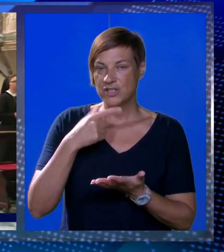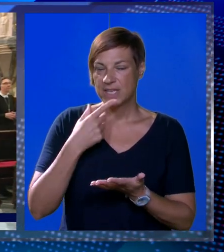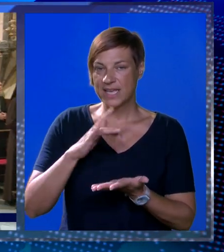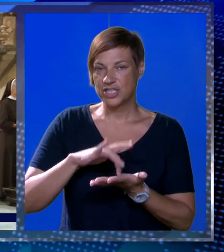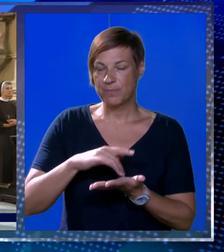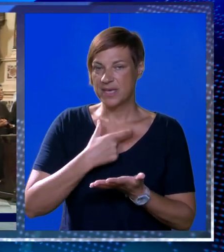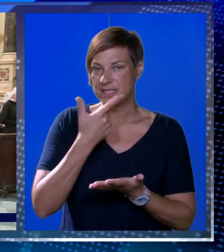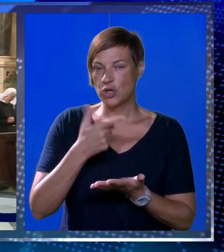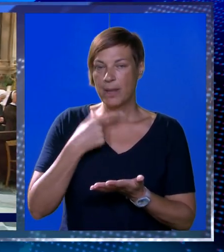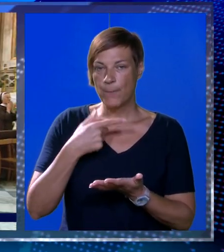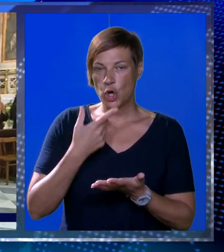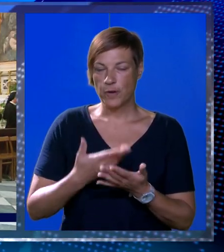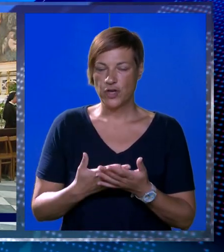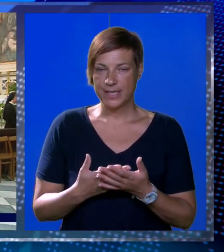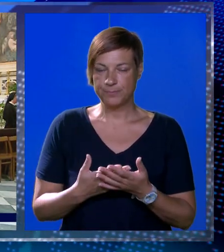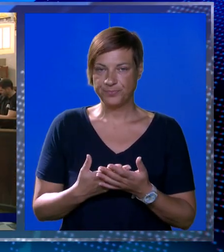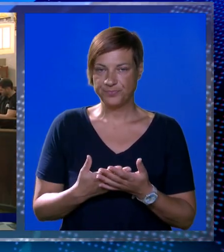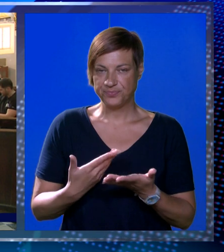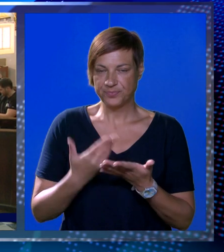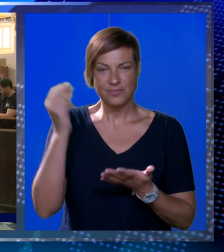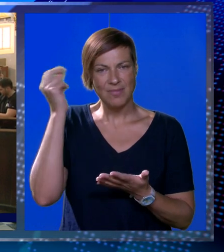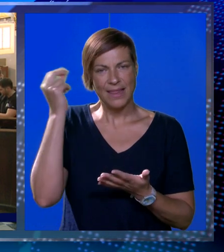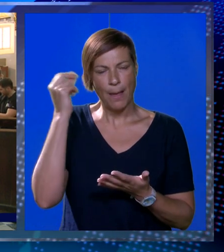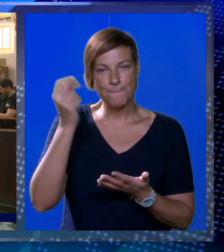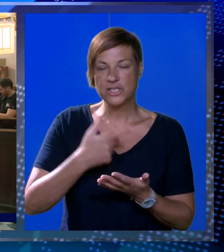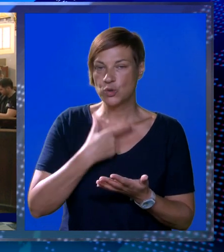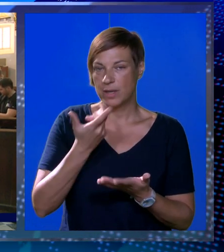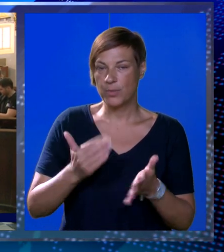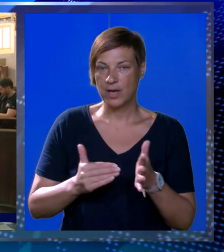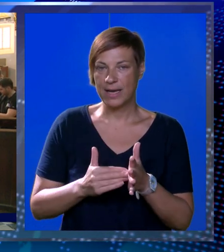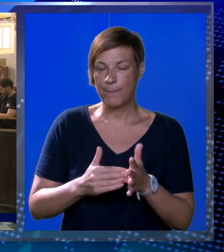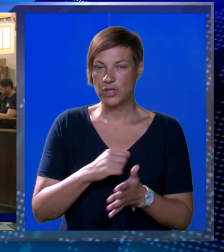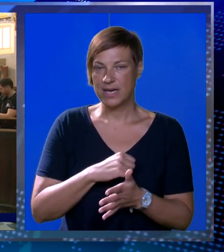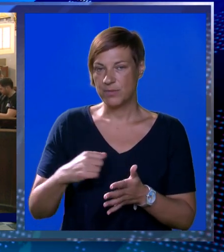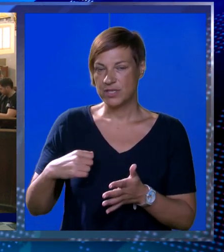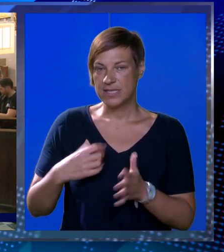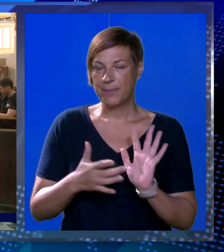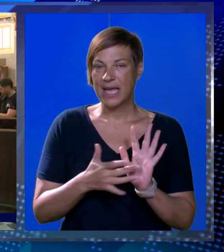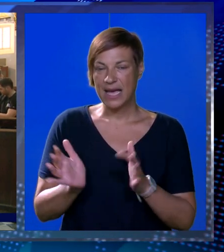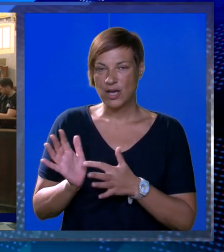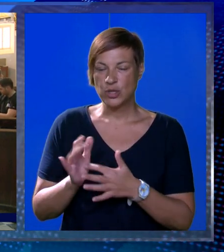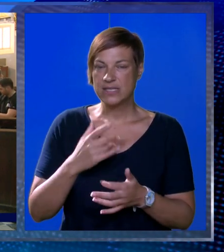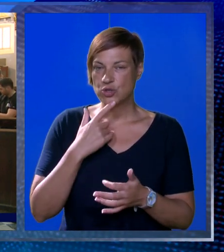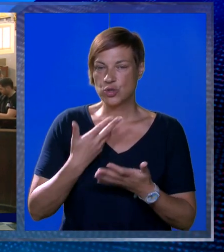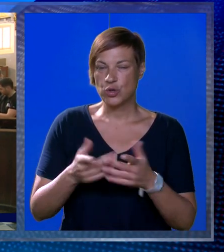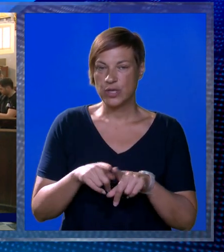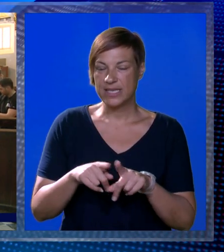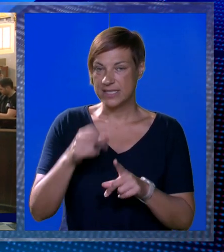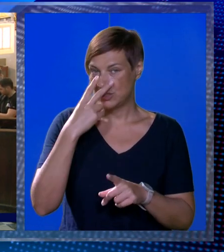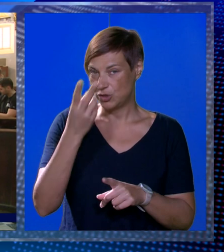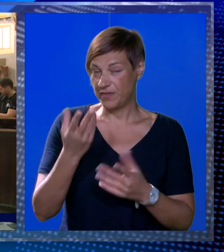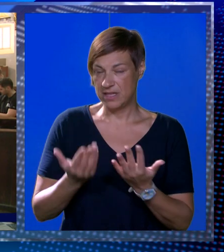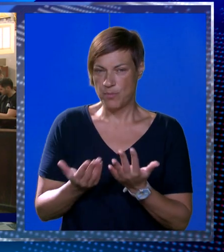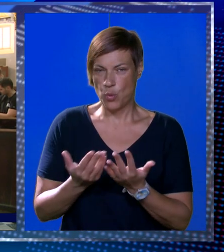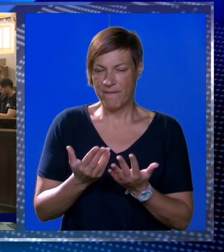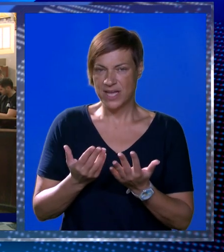riječi i mjesto gdje Bog govori. A da bi čuli Boga a potrebno se osamiti kao Isus koji je isto vidimo